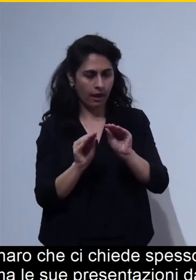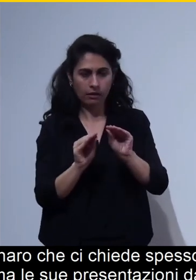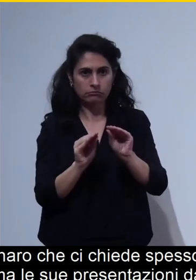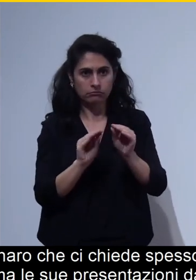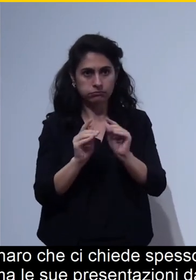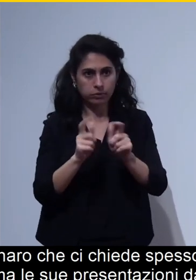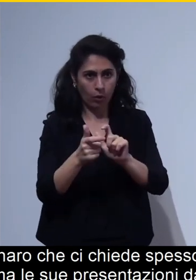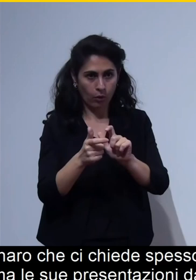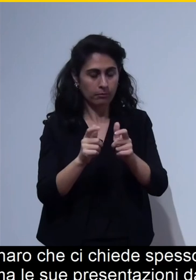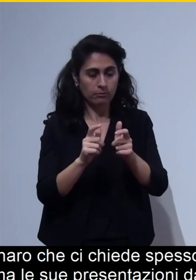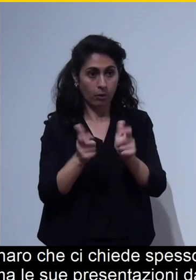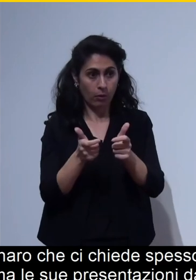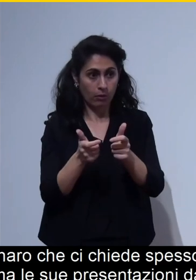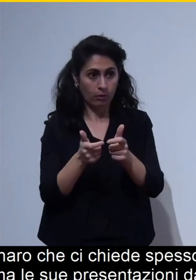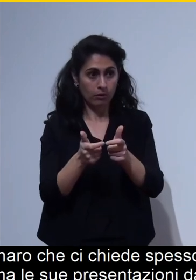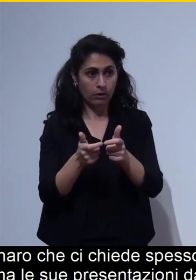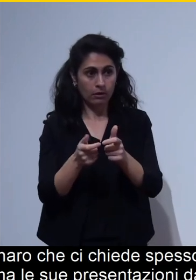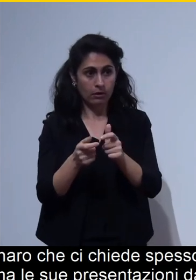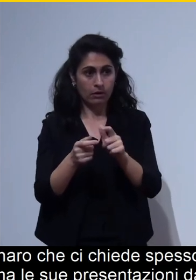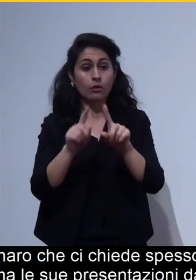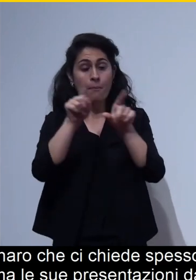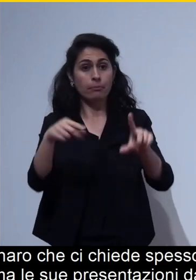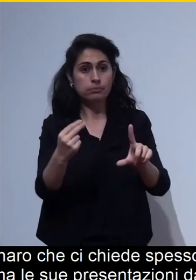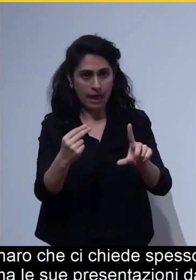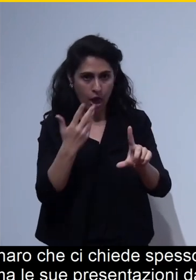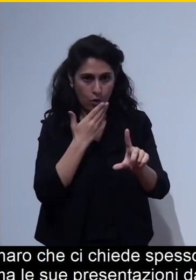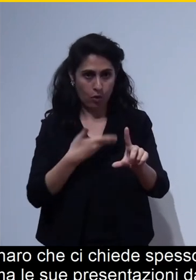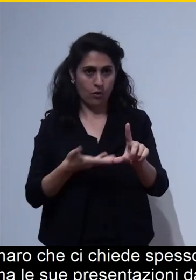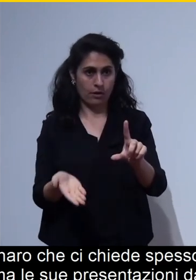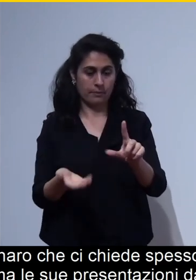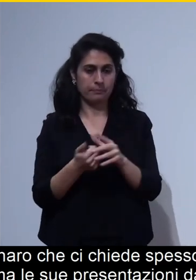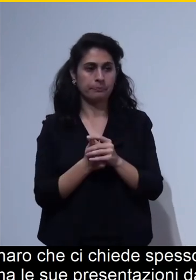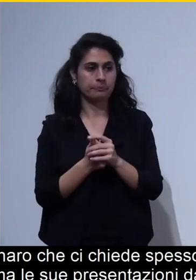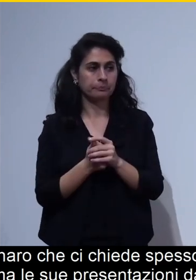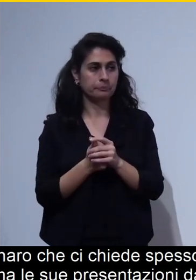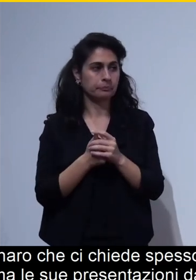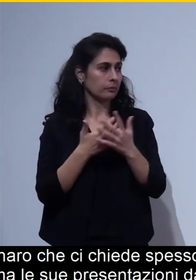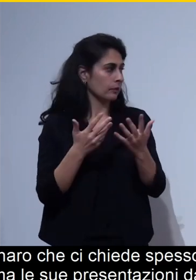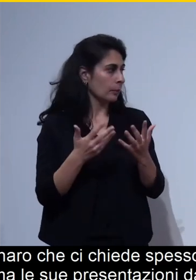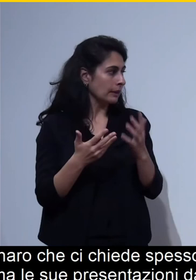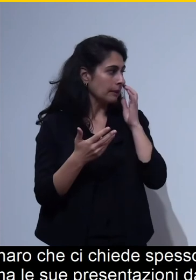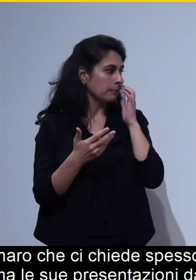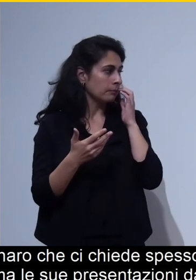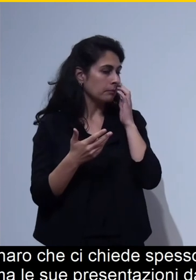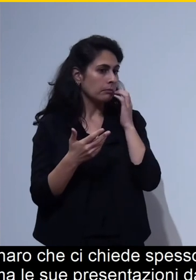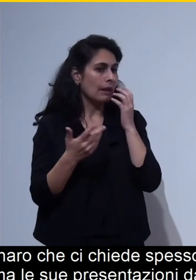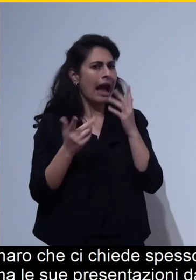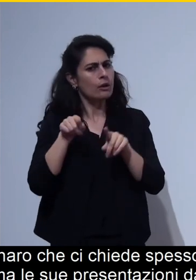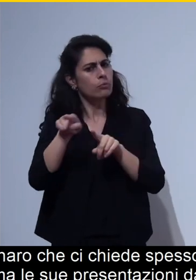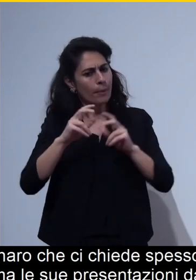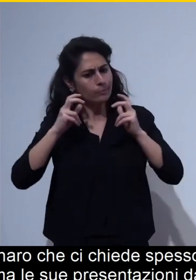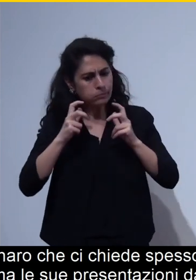elaborare nonostante lui dice nonostante io cerchi di strutturare molto bene ecco inizialmente però